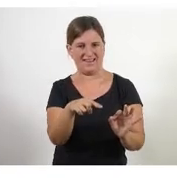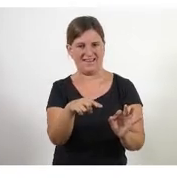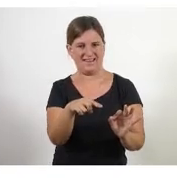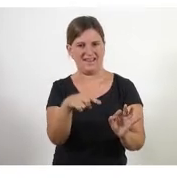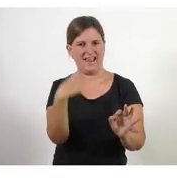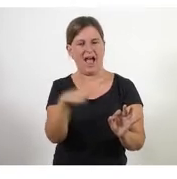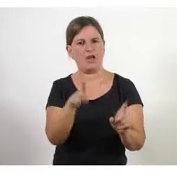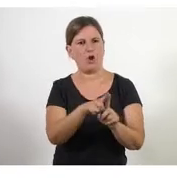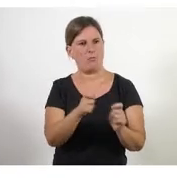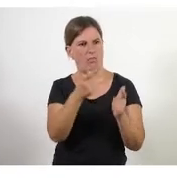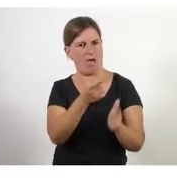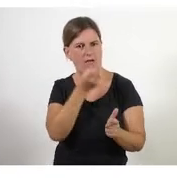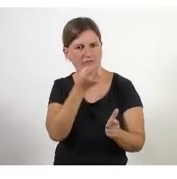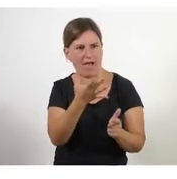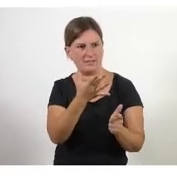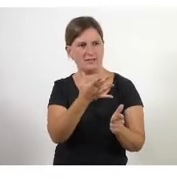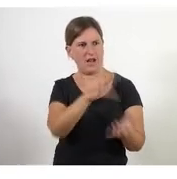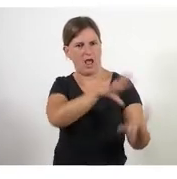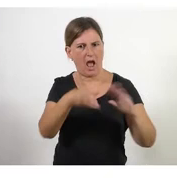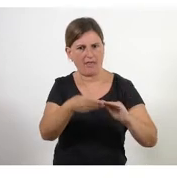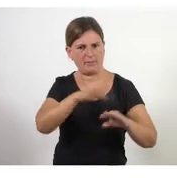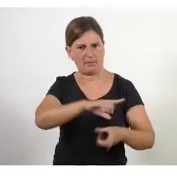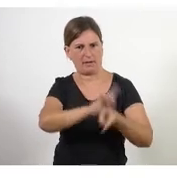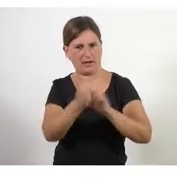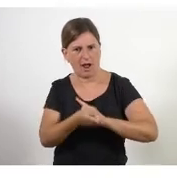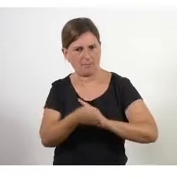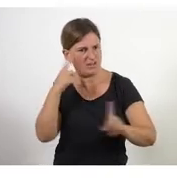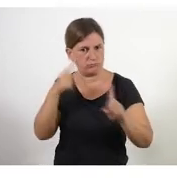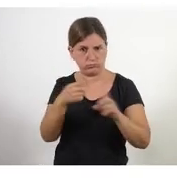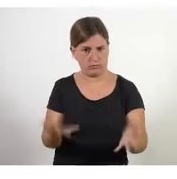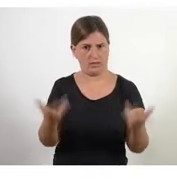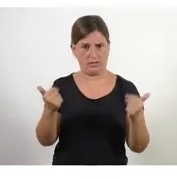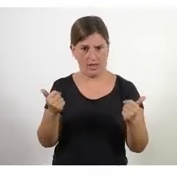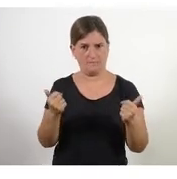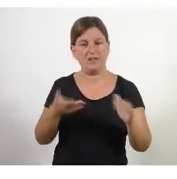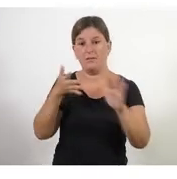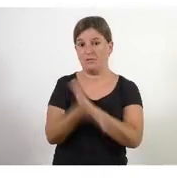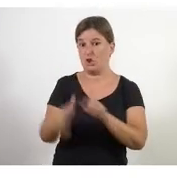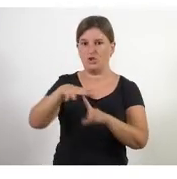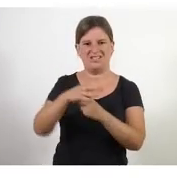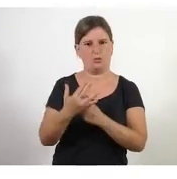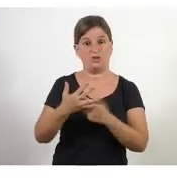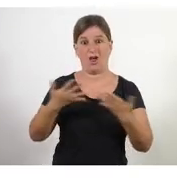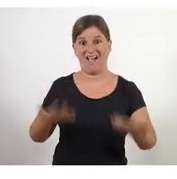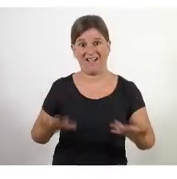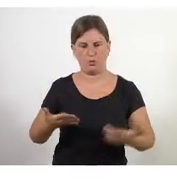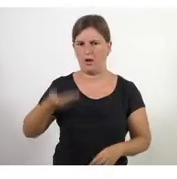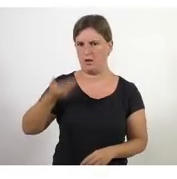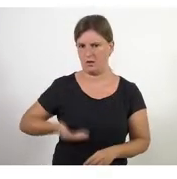facilitat, d'adaptació al canvi i estem en un moment on això és molt important.